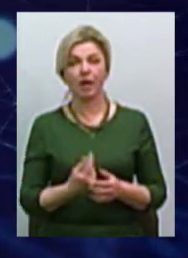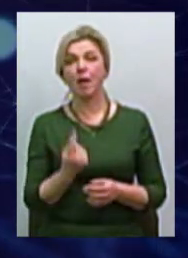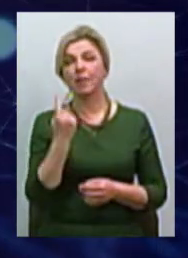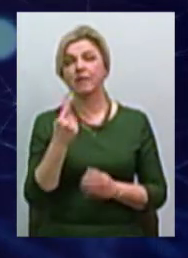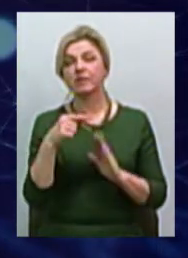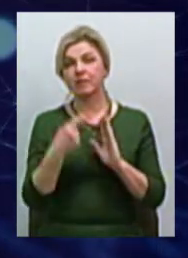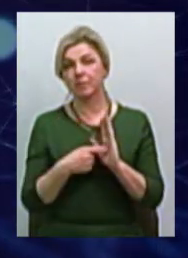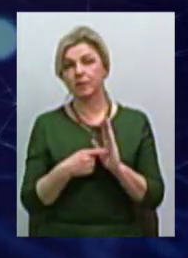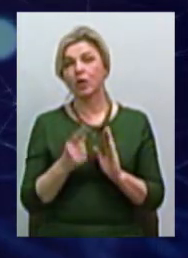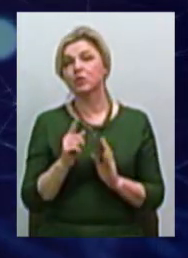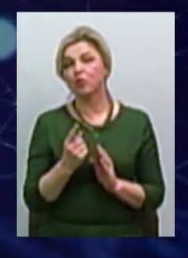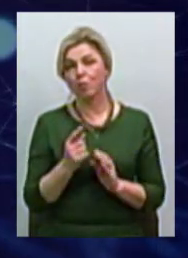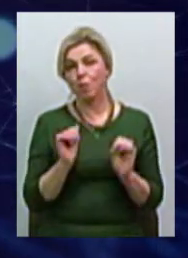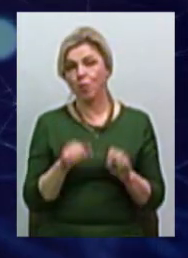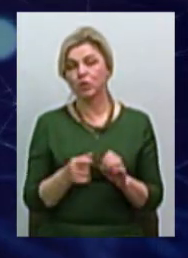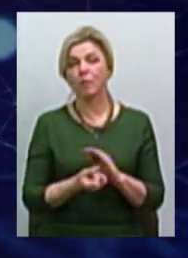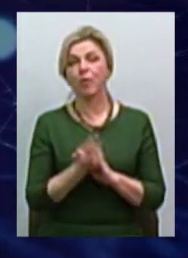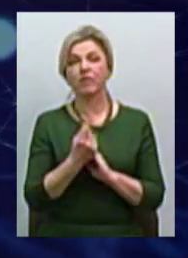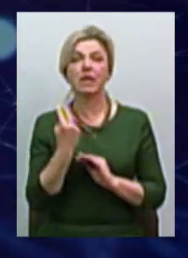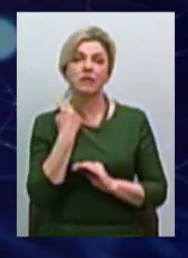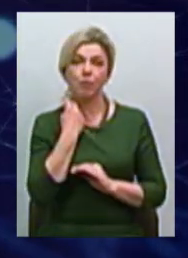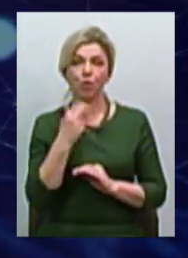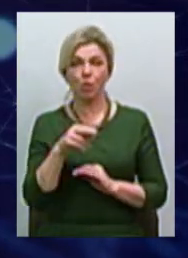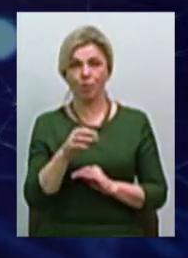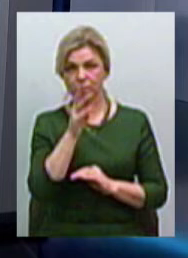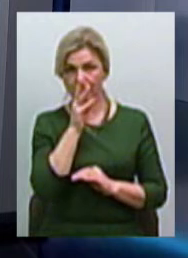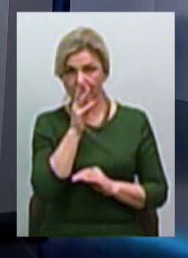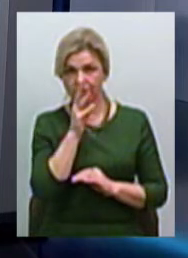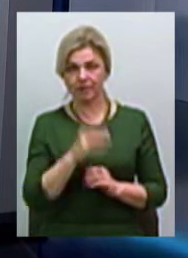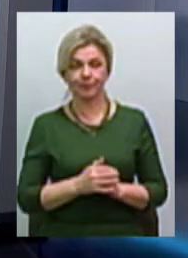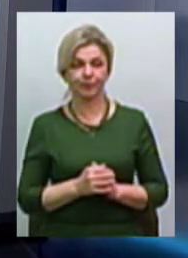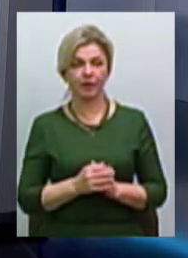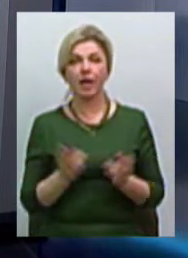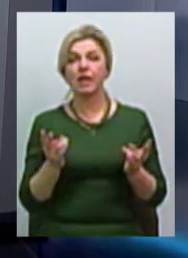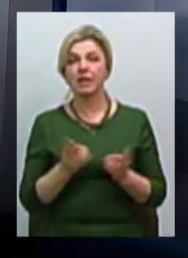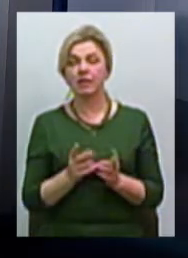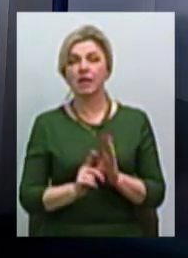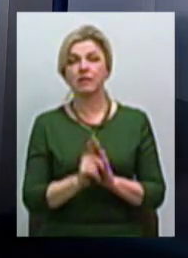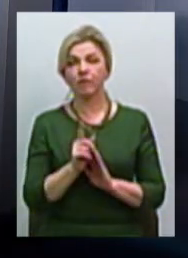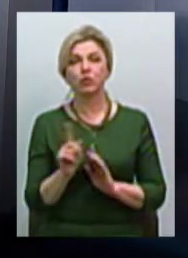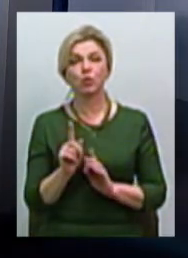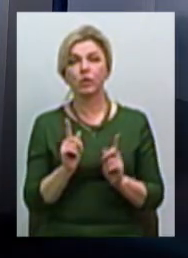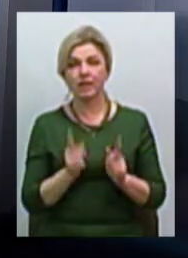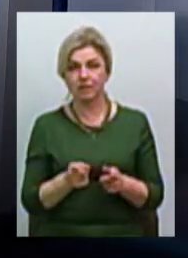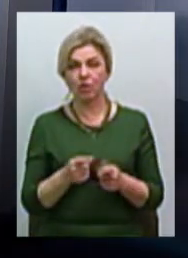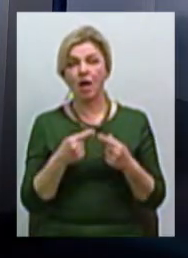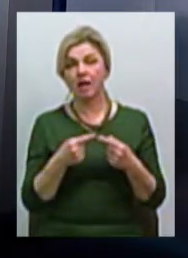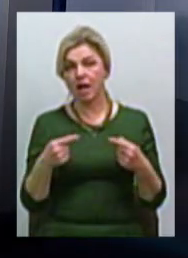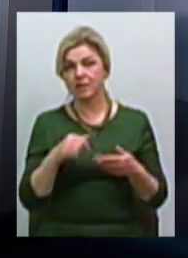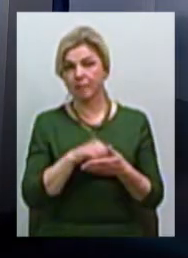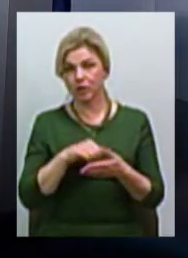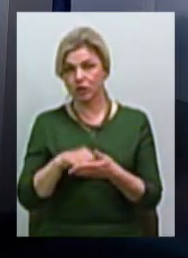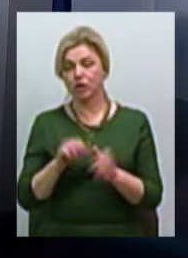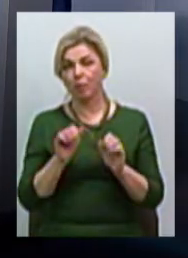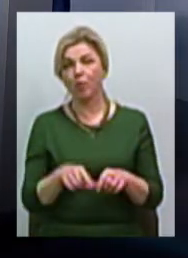виникнути заборгованості зароблати на підприємстві? Ну, слід розпочати з того, що дійсно з різних причин може